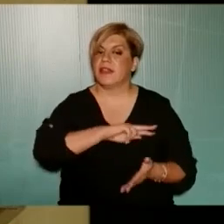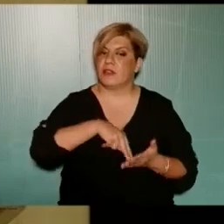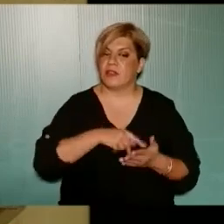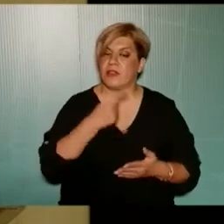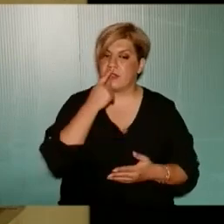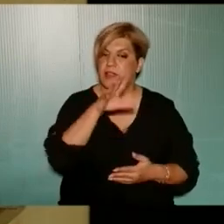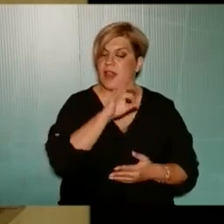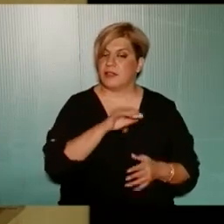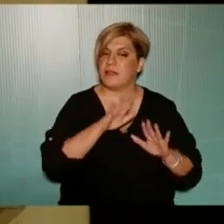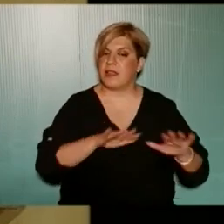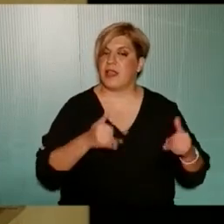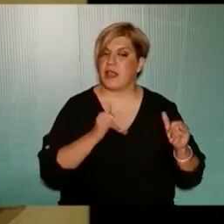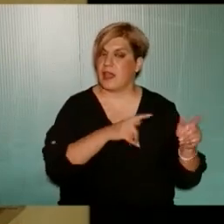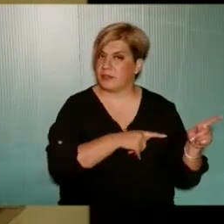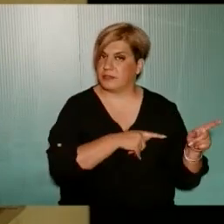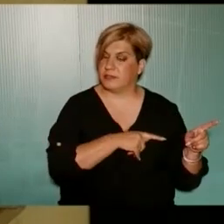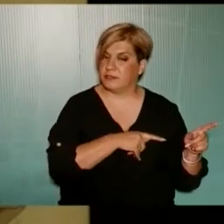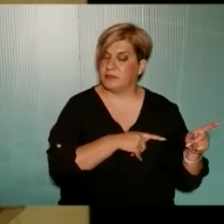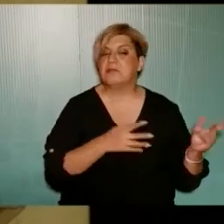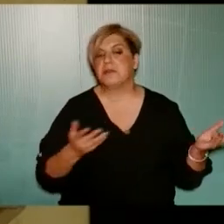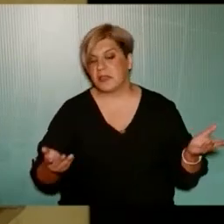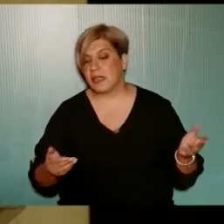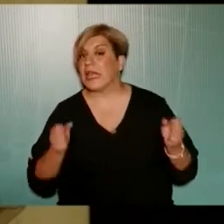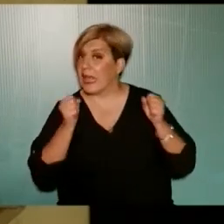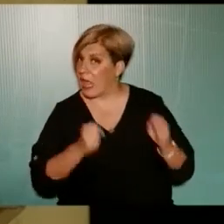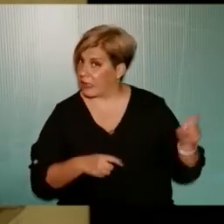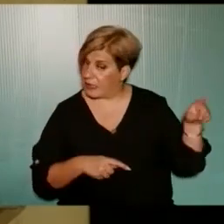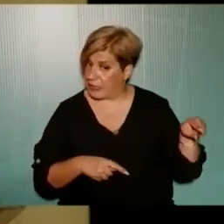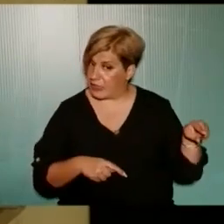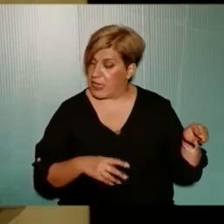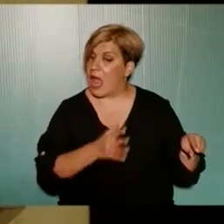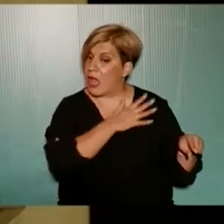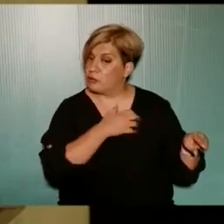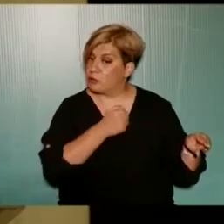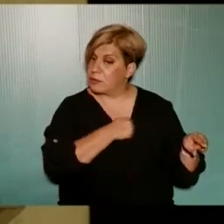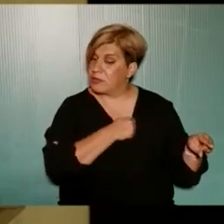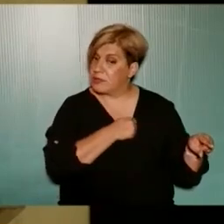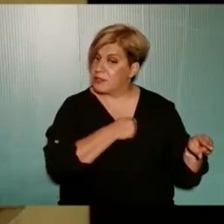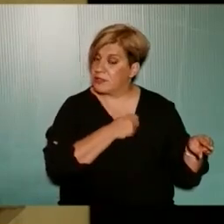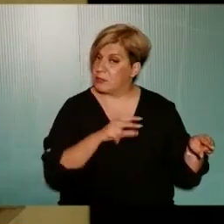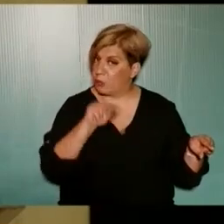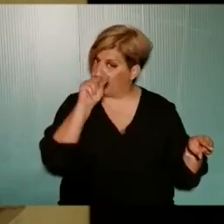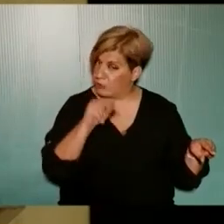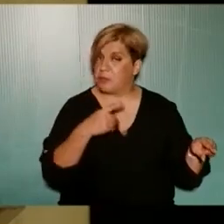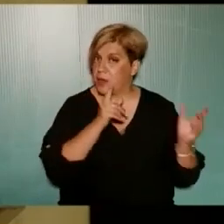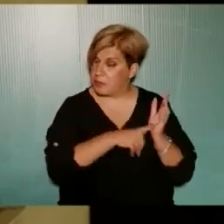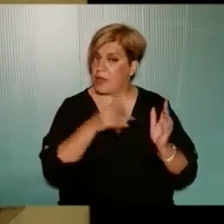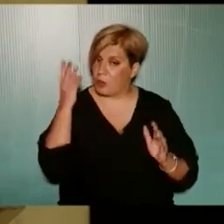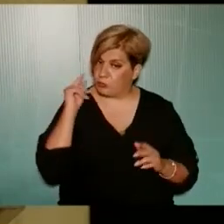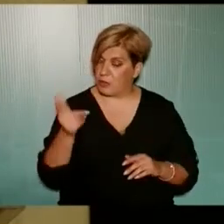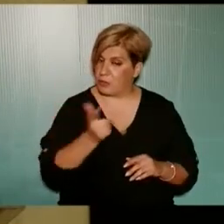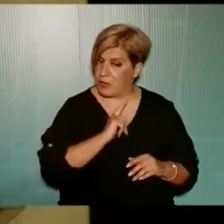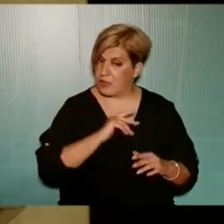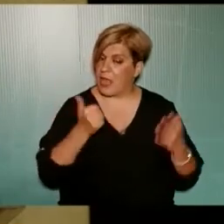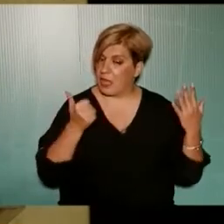θα διαλέξει και θα φτιάξει παιδικές χάρες διαλέξεις του Δήμου Και λέμε ότι οι κάτοικοι Είναι αξιόπιστοι αυτή η διοίκηση και οι υποσχέσεις Πρέπει να την ακούσουν και να περιμένουν